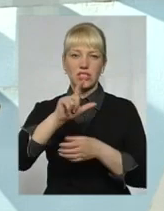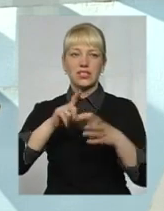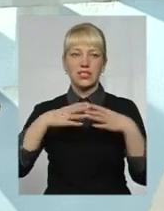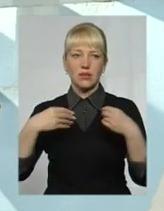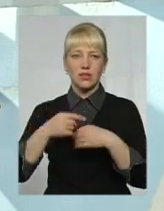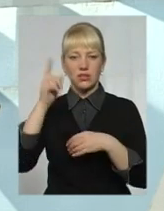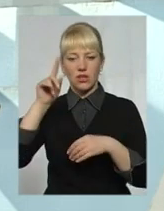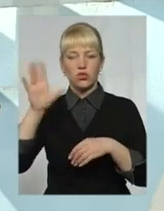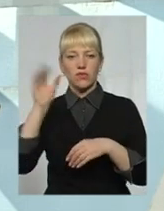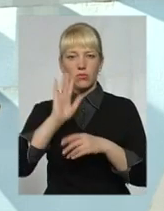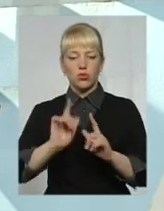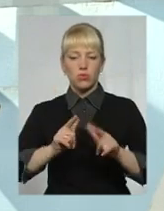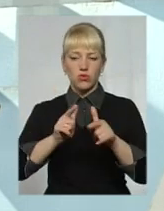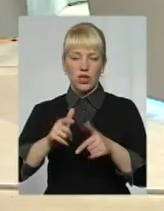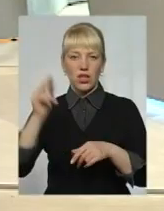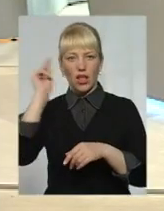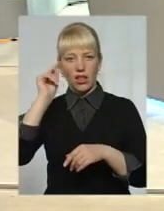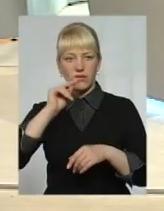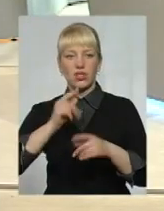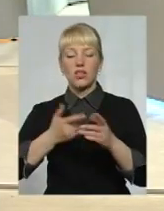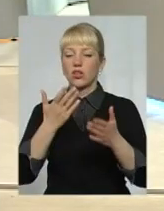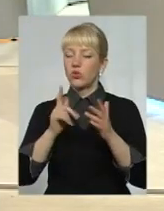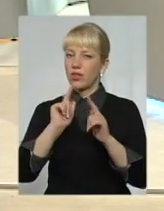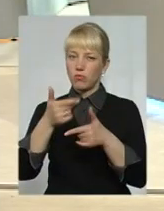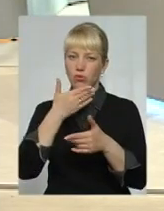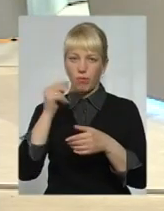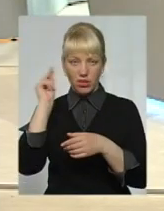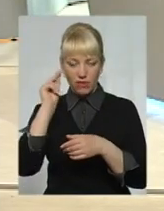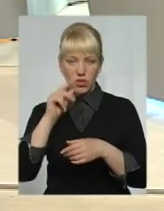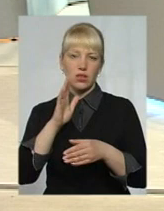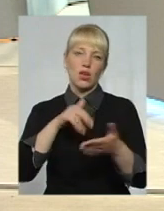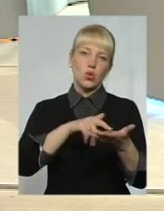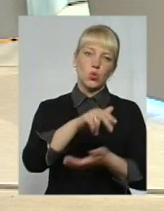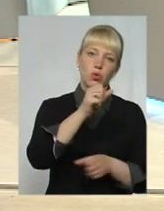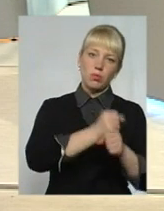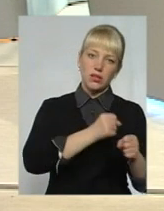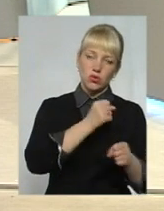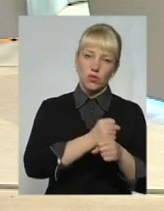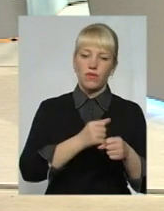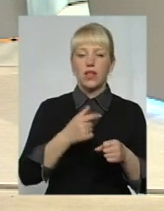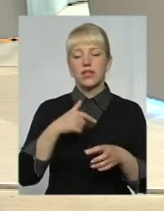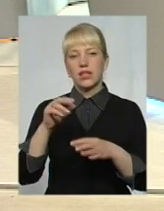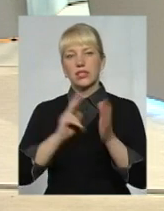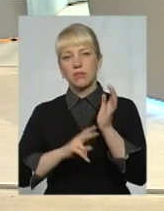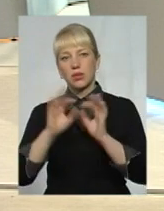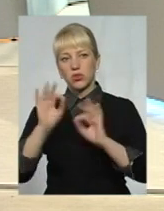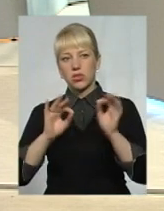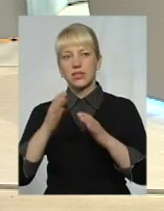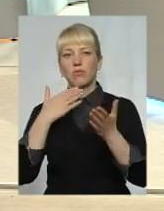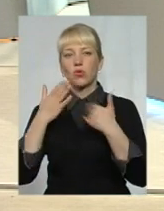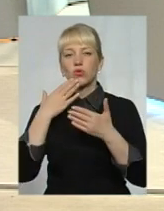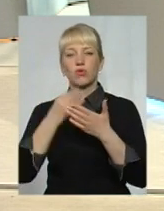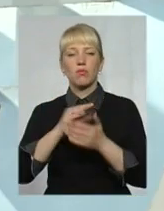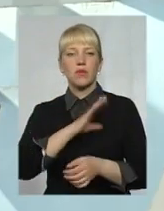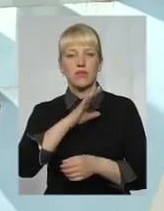вони будуть всі поступати на навчання. Якщо вони не поступають на навчання, вони йдуть працювати. Вони процентів 80 спілкуються з своїми колишніми батьками